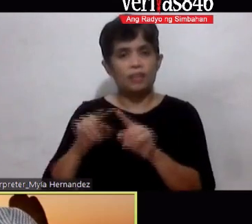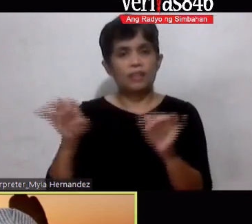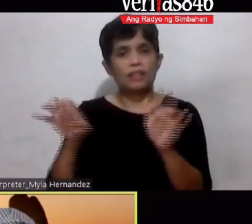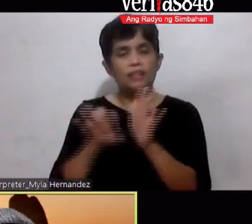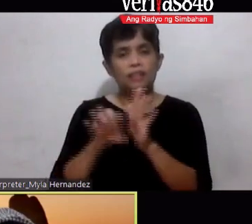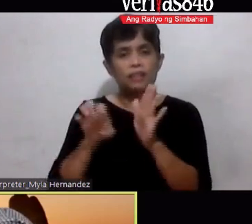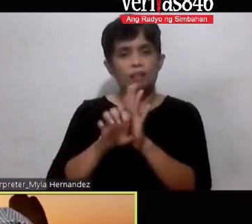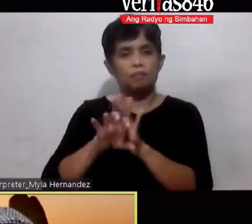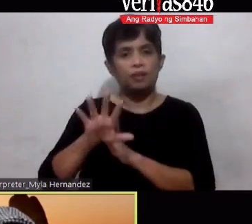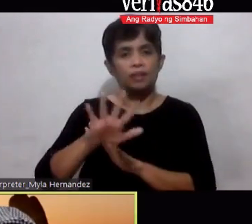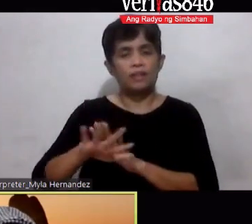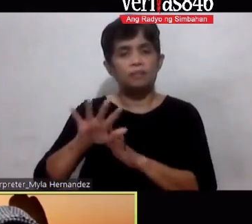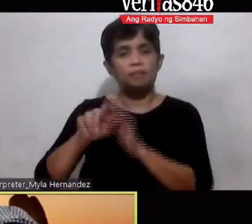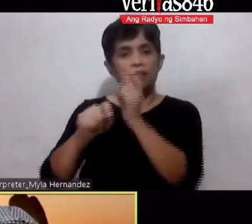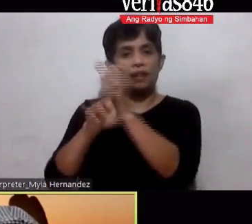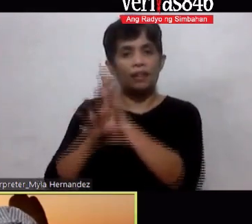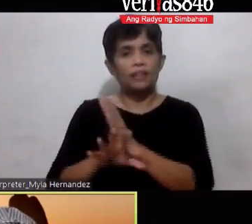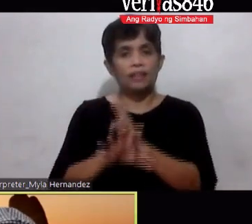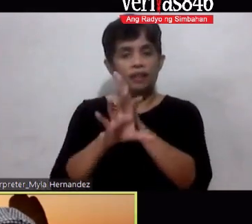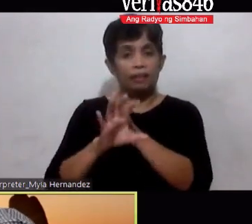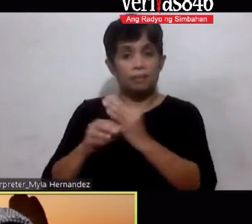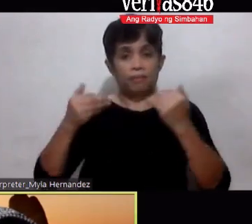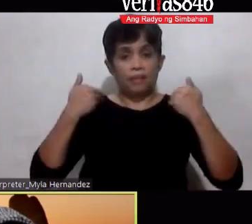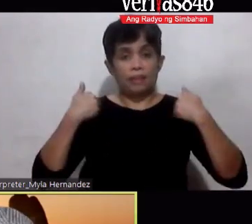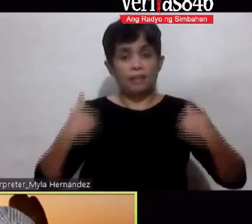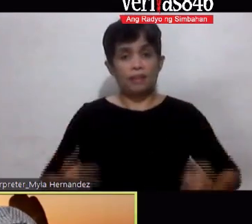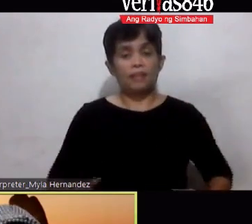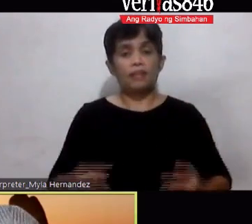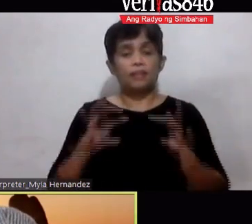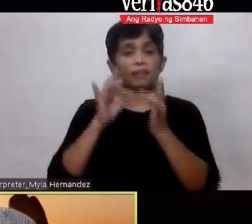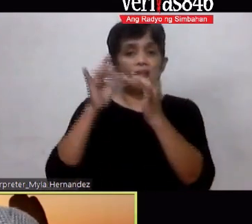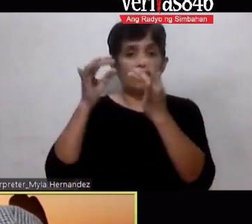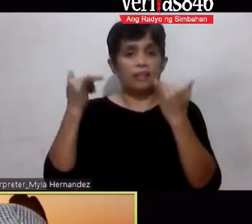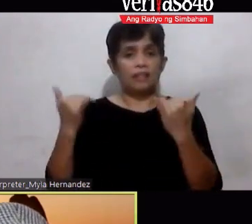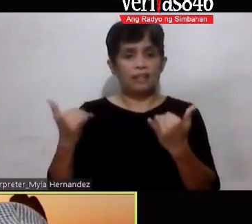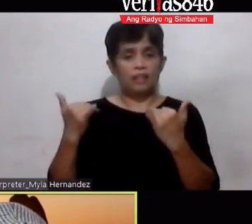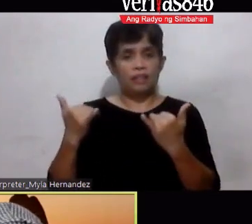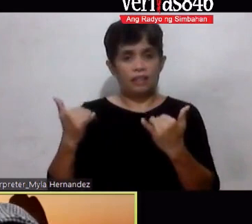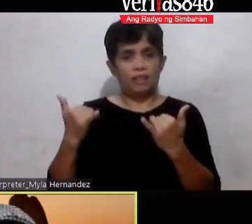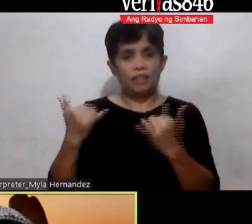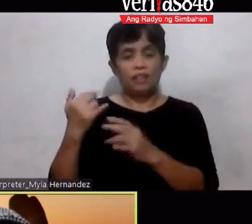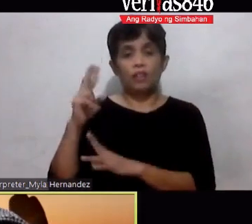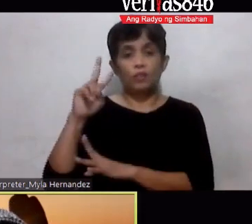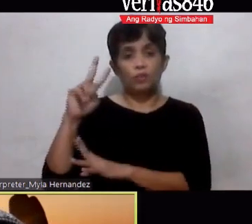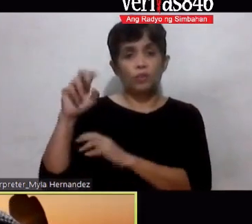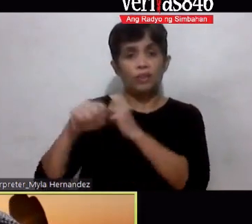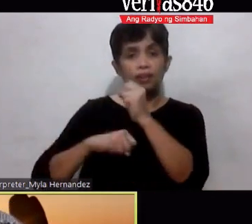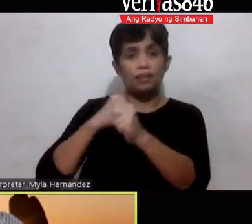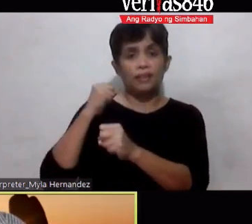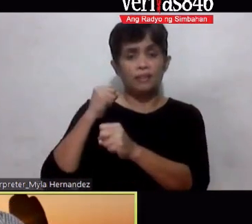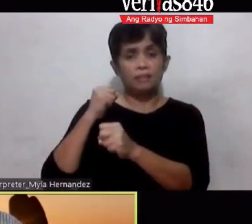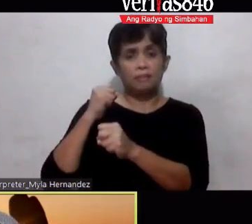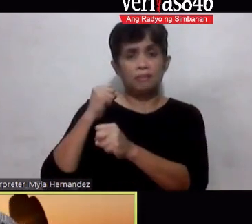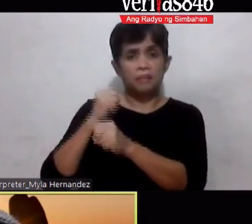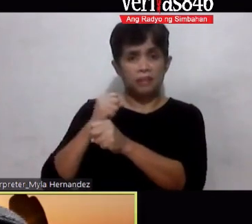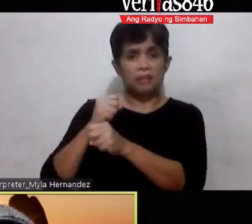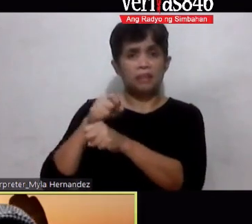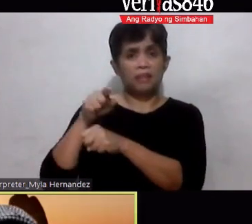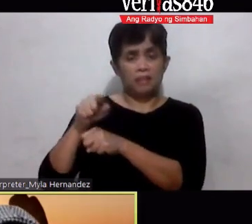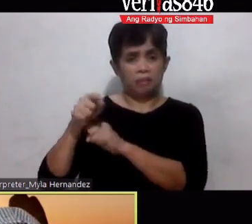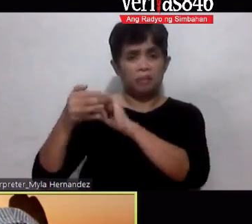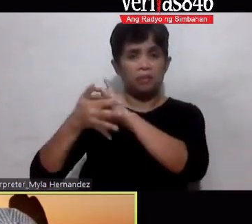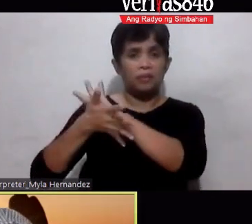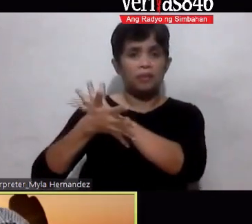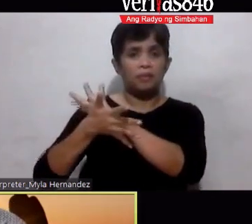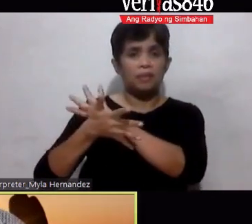Sa ating pangangalaga Sa ating mga katawan Katulad ngayon Ito nga po Magdadalawang taon na Mahigit ang ating Ang ating COVID